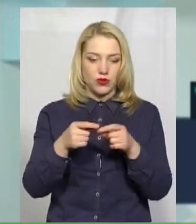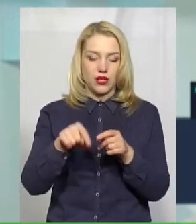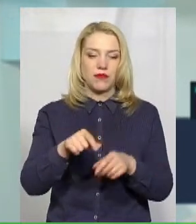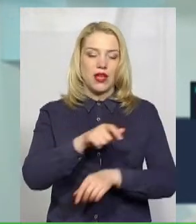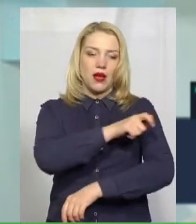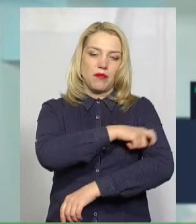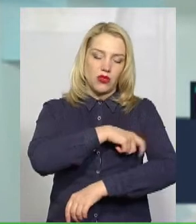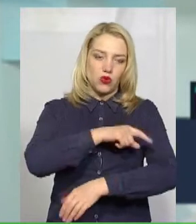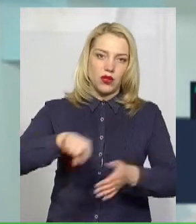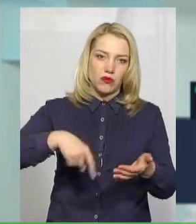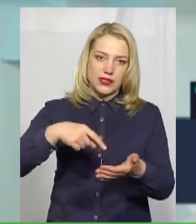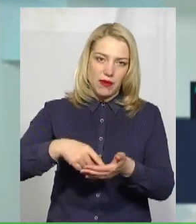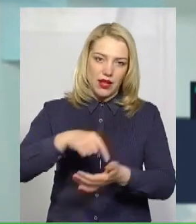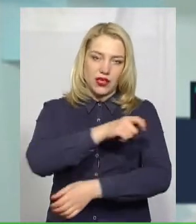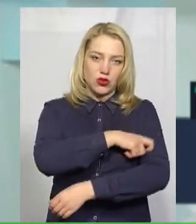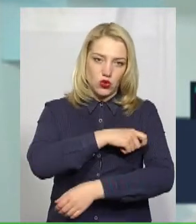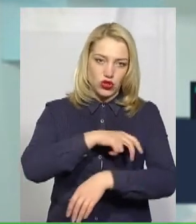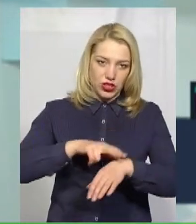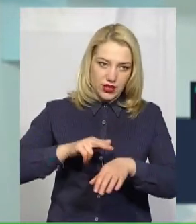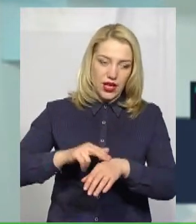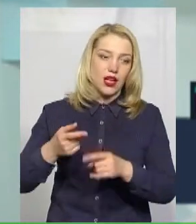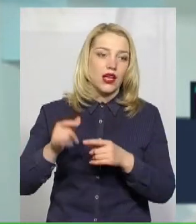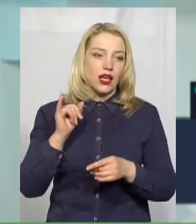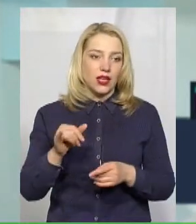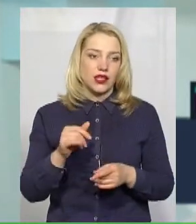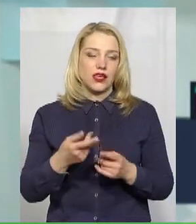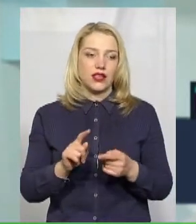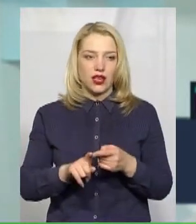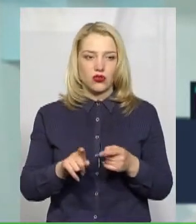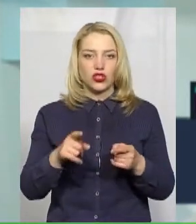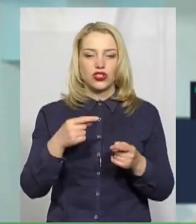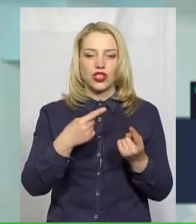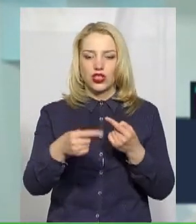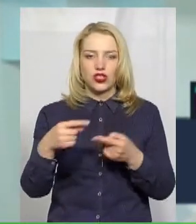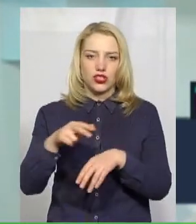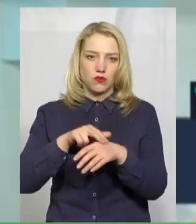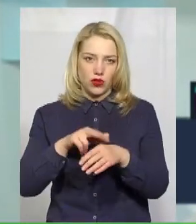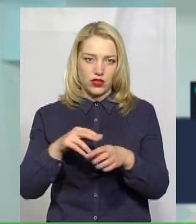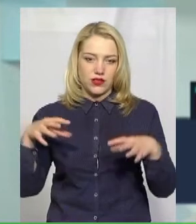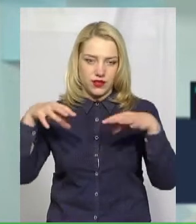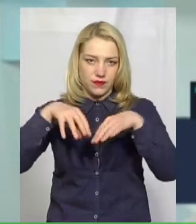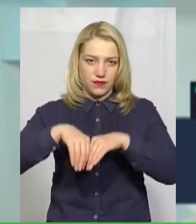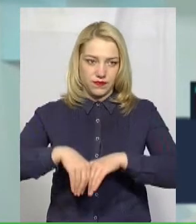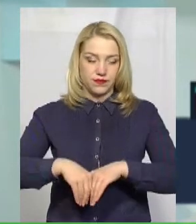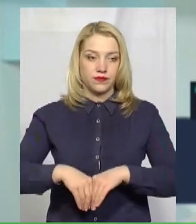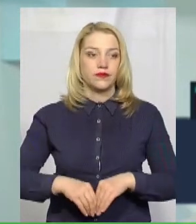муніципальну дружину, крім цього поліцейські територіальних відділів також займаються даною справою.